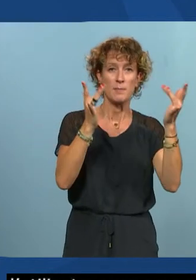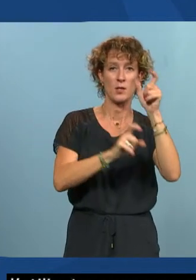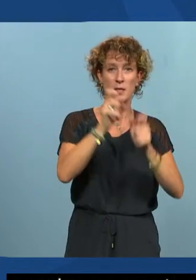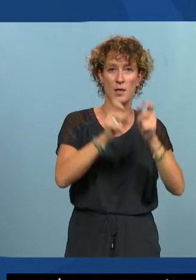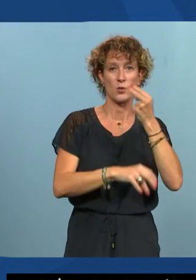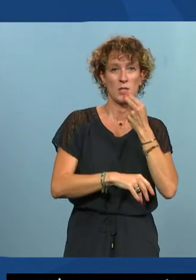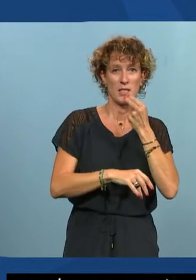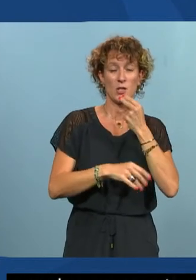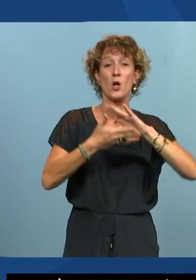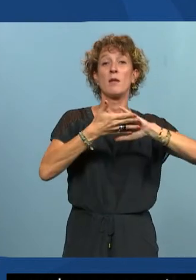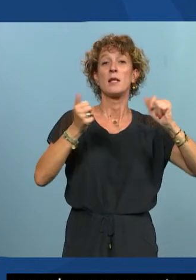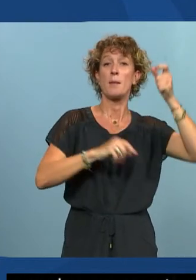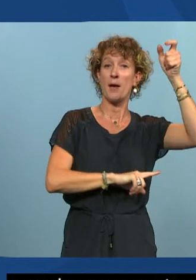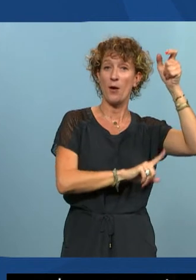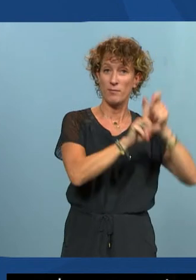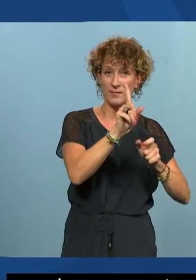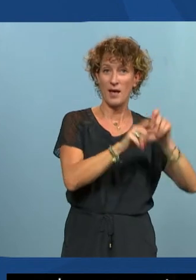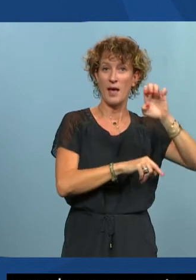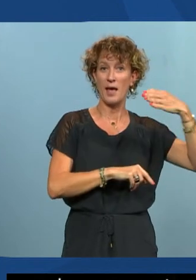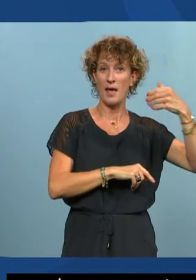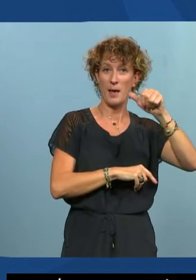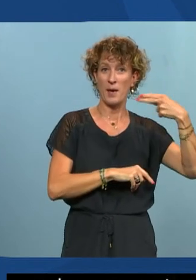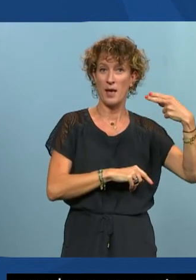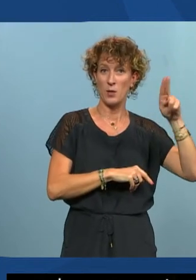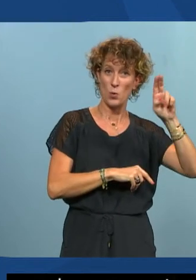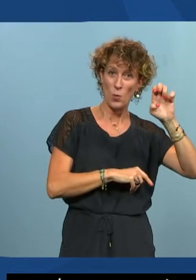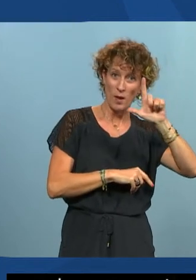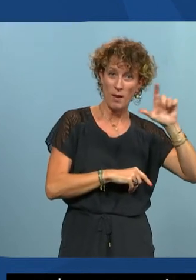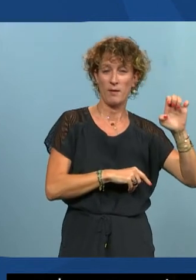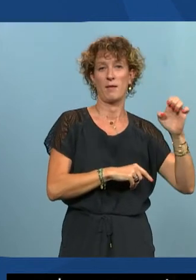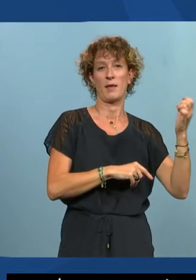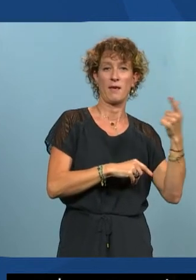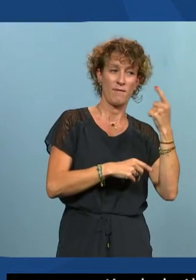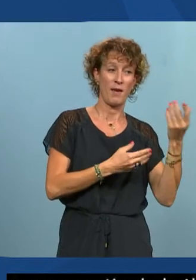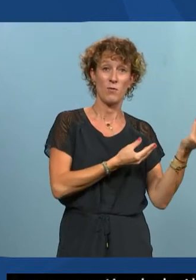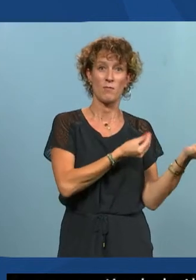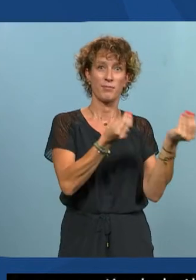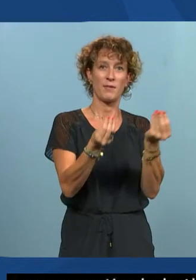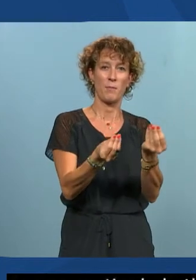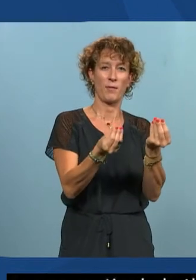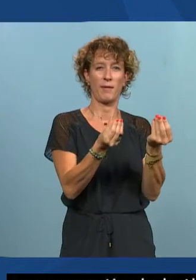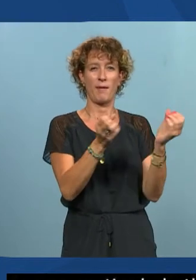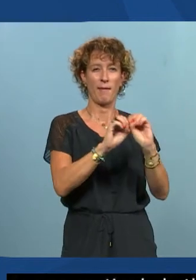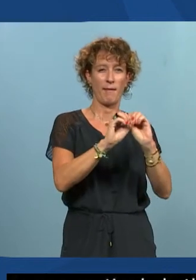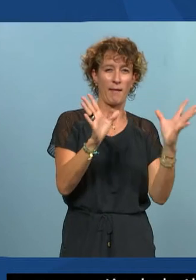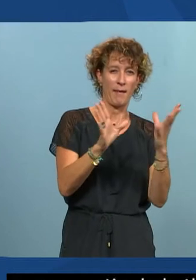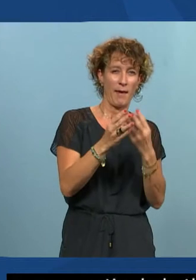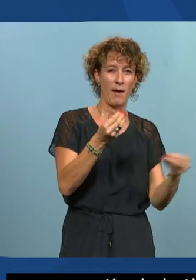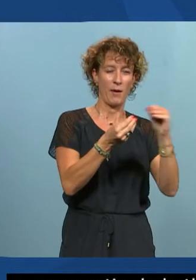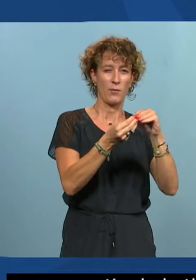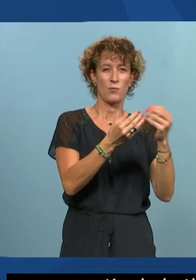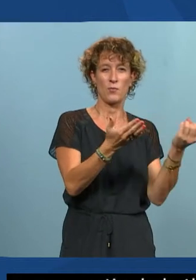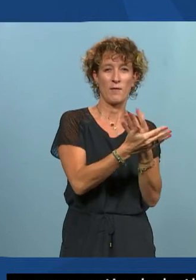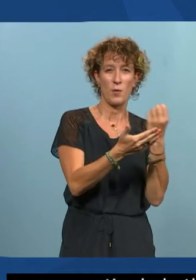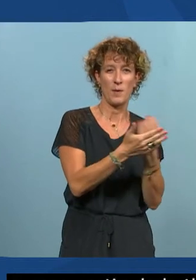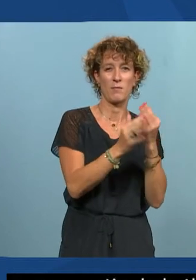et je vais laisser justement la parole à Emmanuel sur cette partie-là qui nous apportera ces éclairages et des compléments d'informations sur